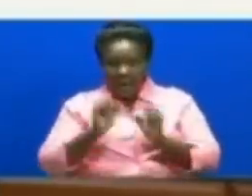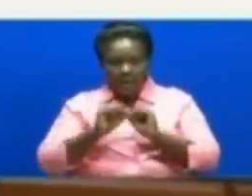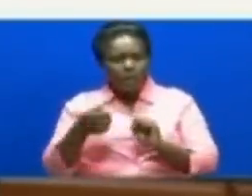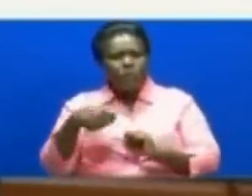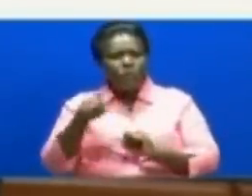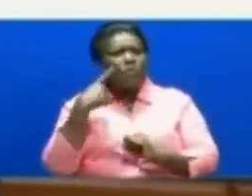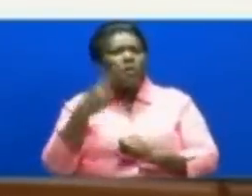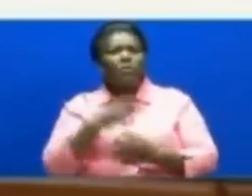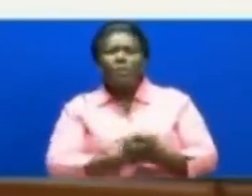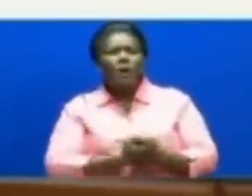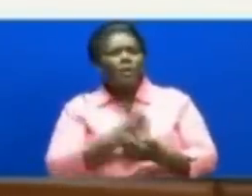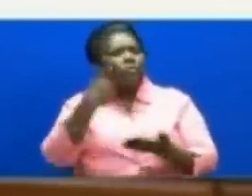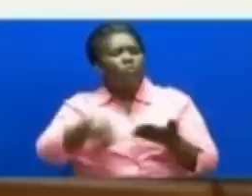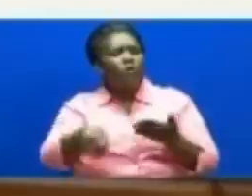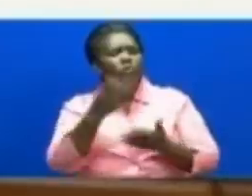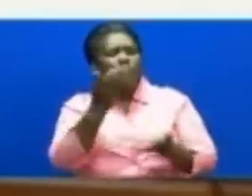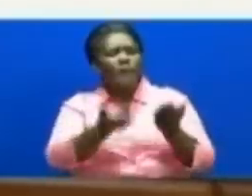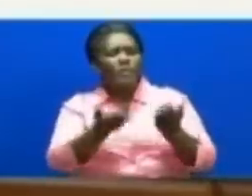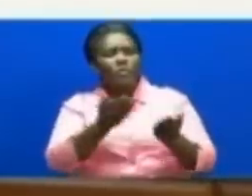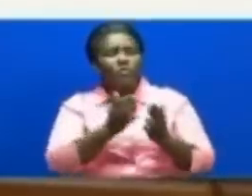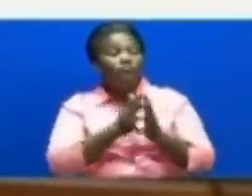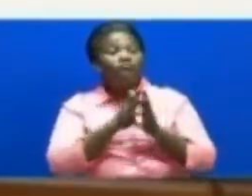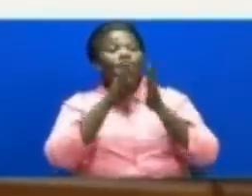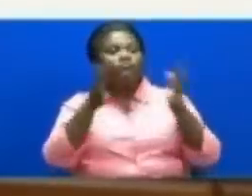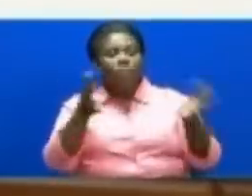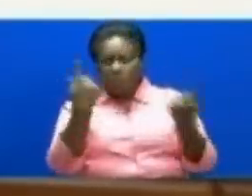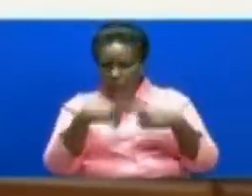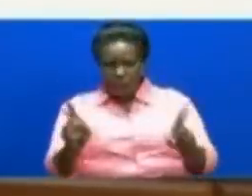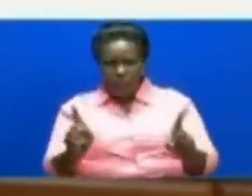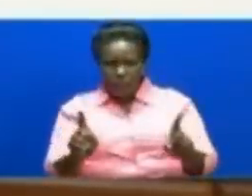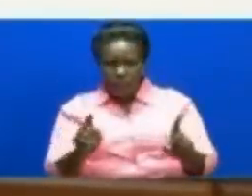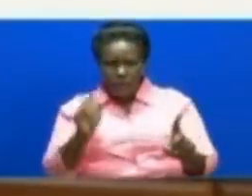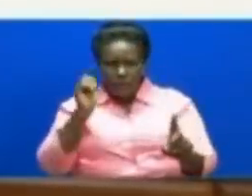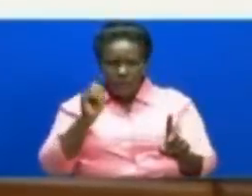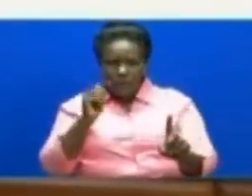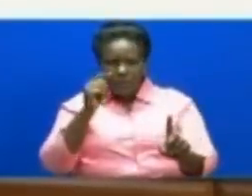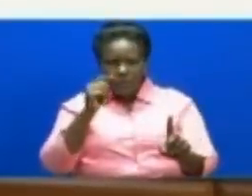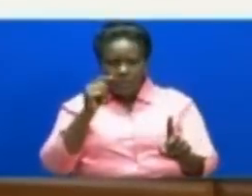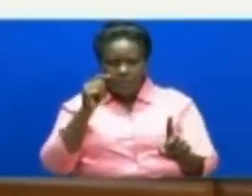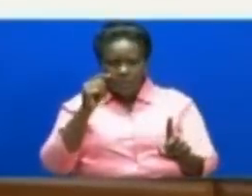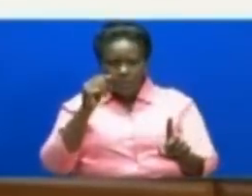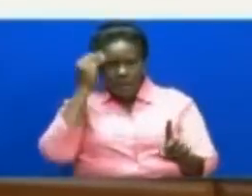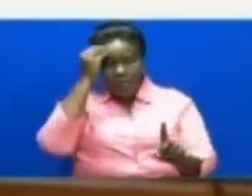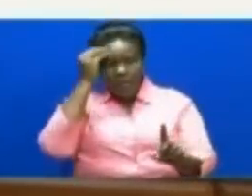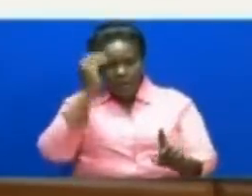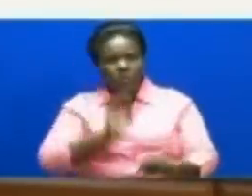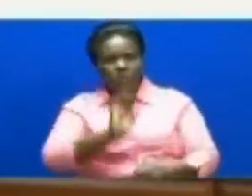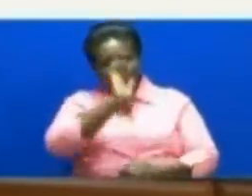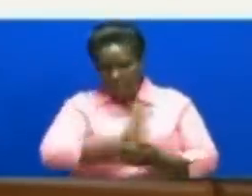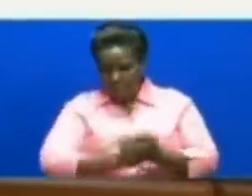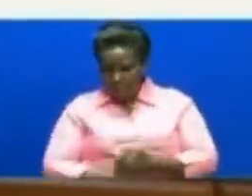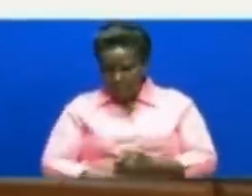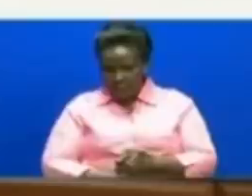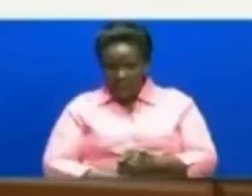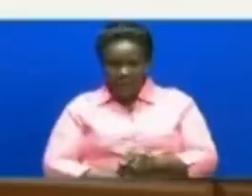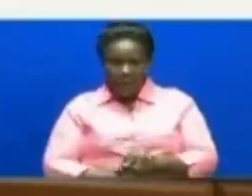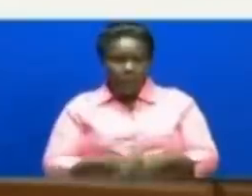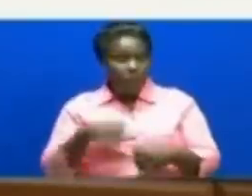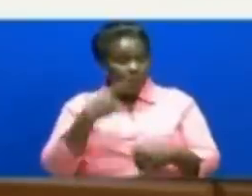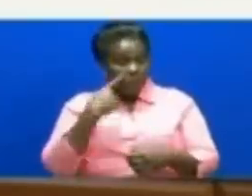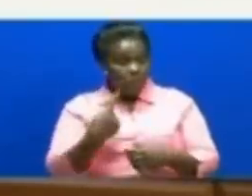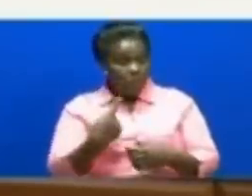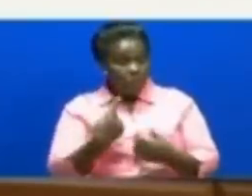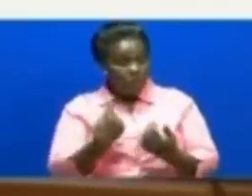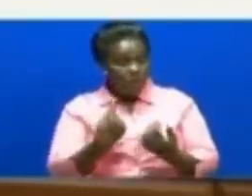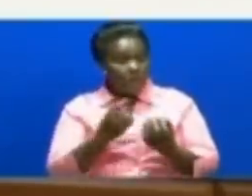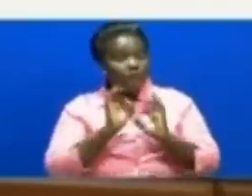wanaona kuamba hiyo kudolio kadirio wani kubwa kulikuwa mbabu walithani ingikuwa Hivyo wakawa wame niomba kuja kuniona ili